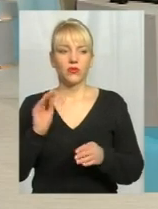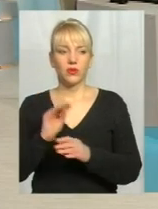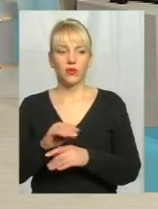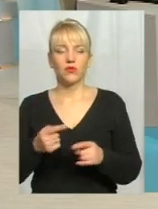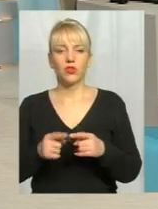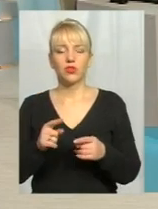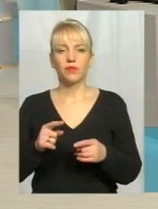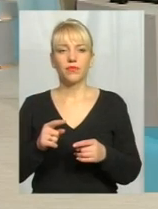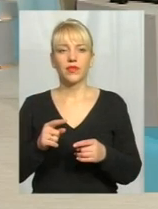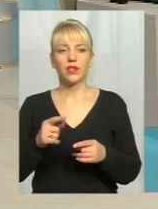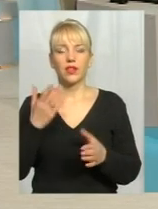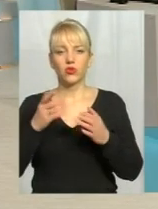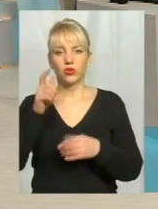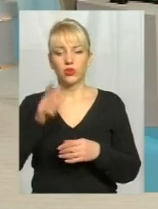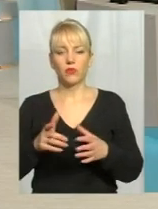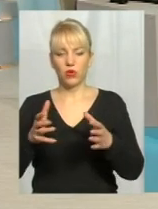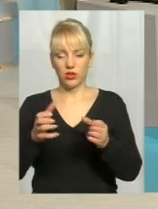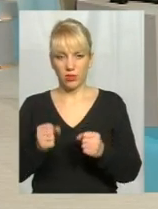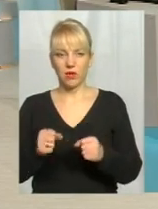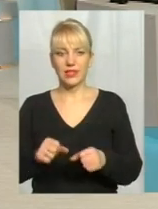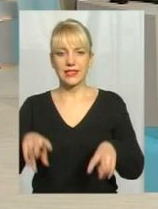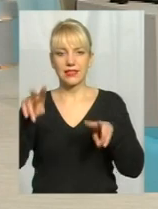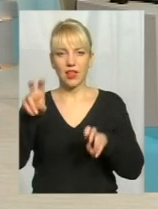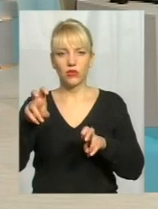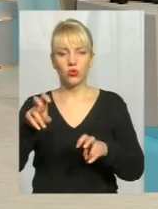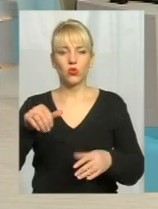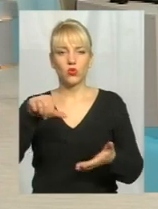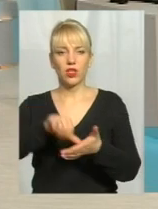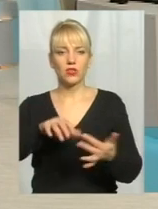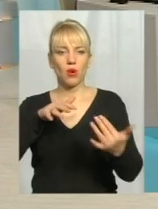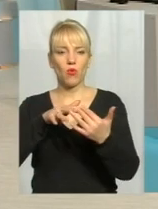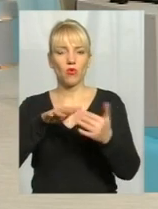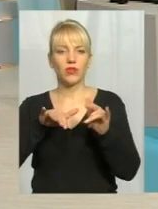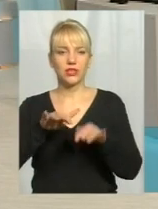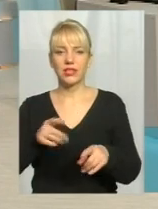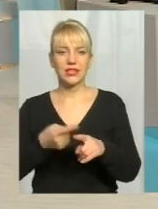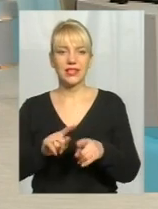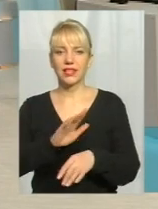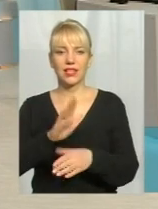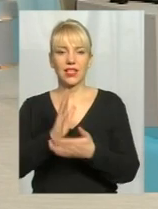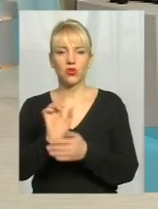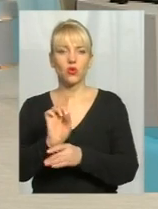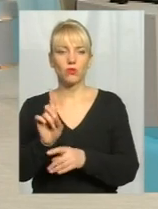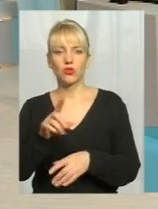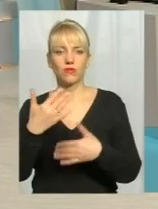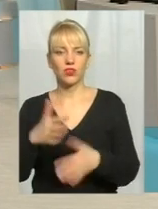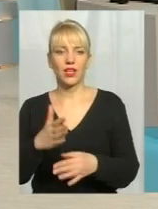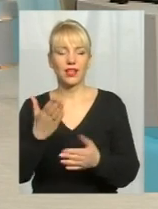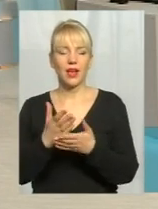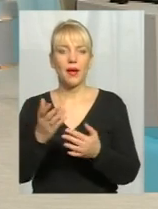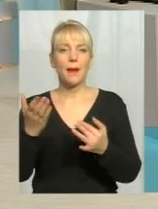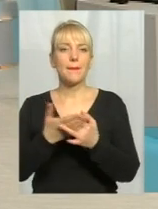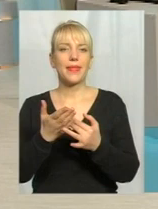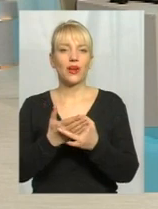форматі в тому, що коли особа отримує фактичний статус учасника бойових дій, це не є нормою, що він вже є пільговиком.